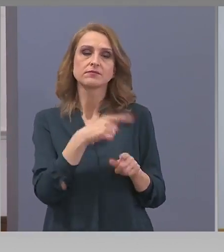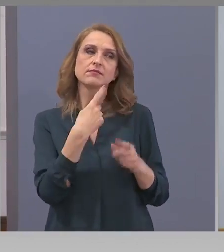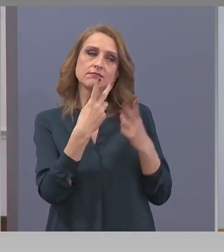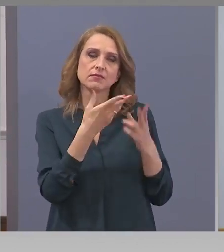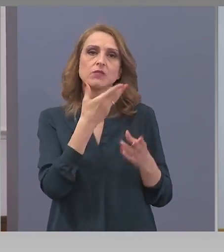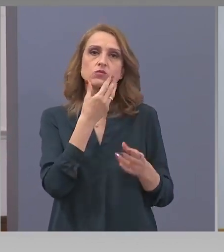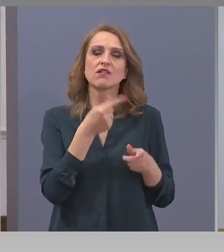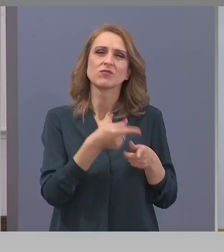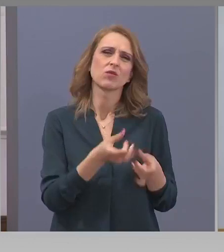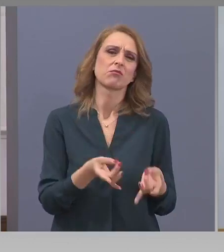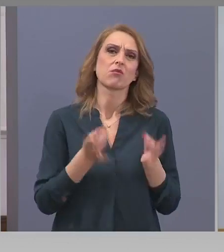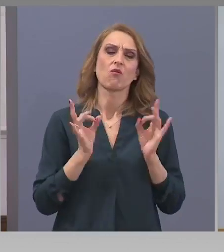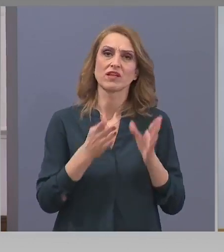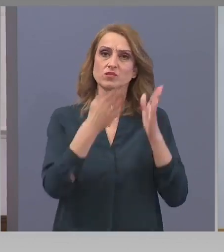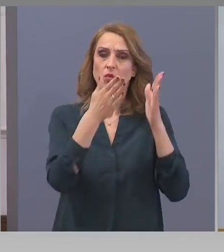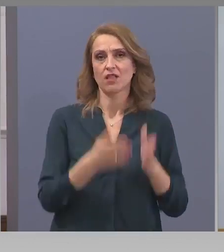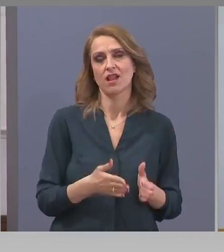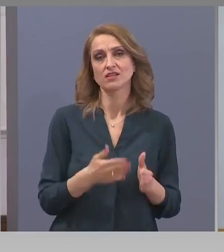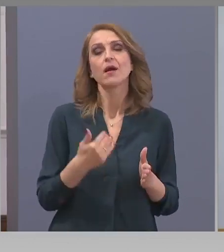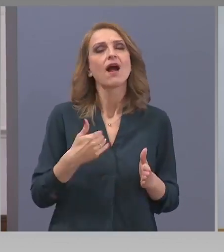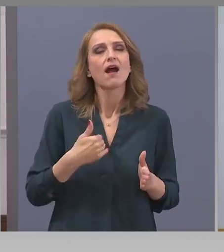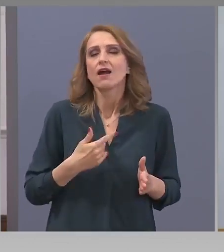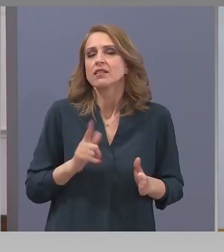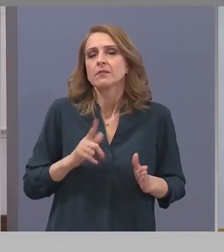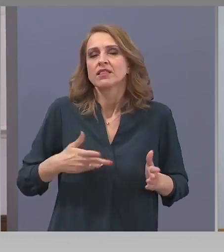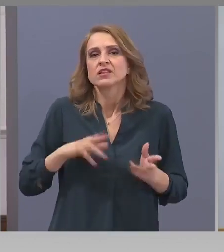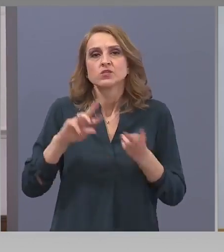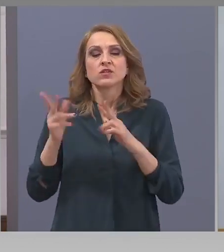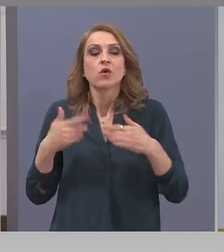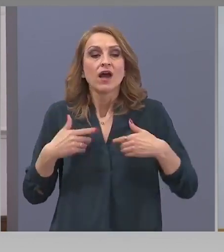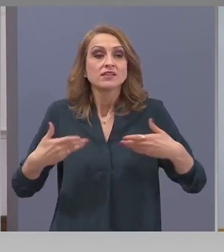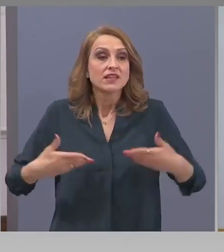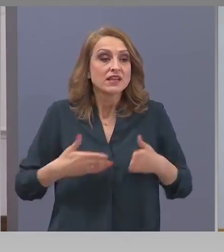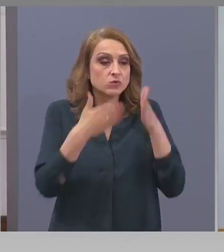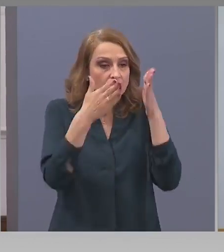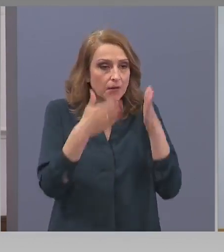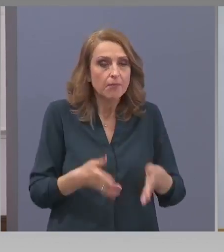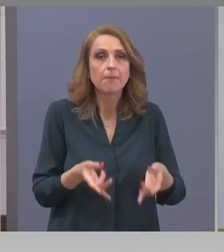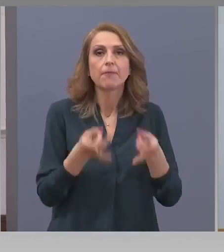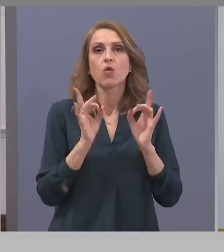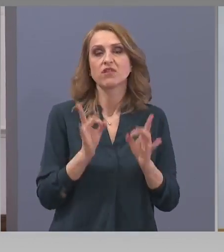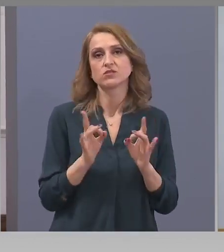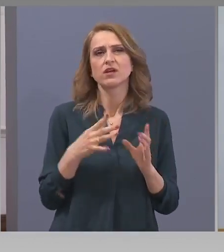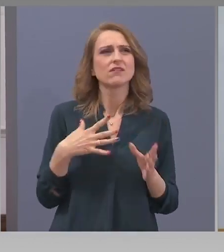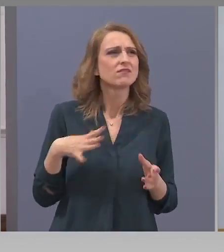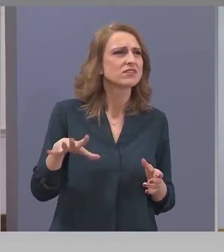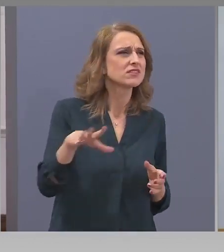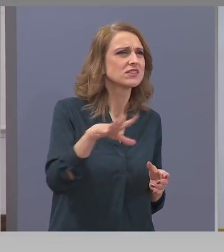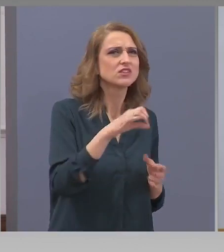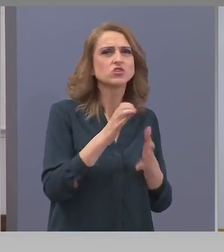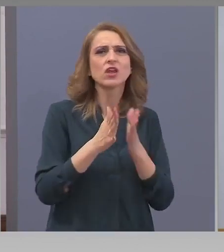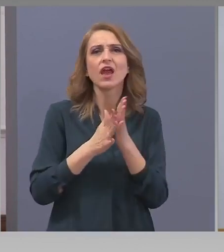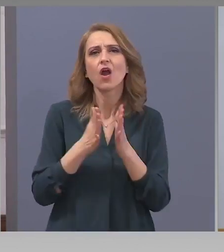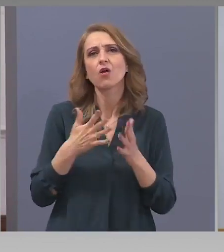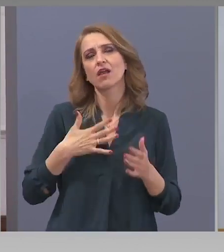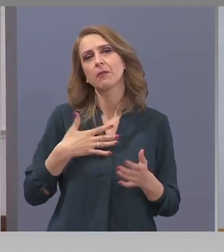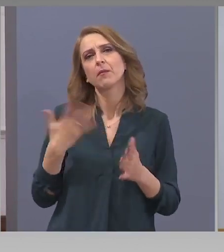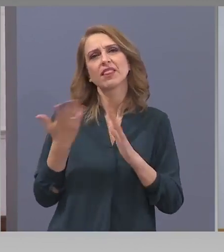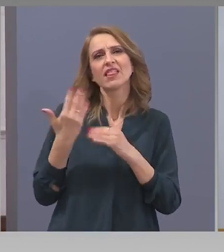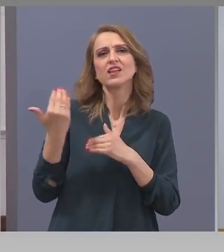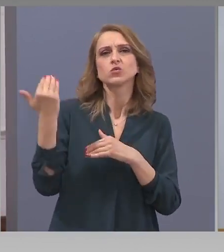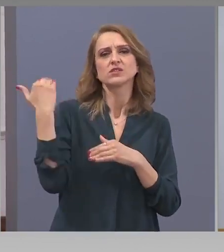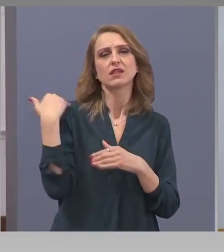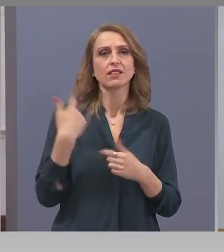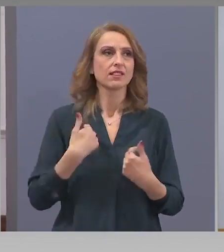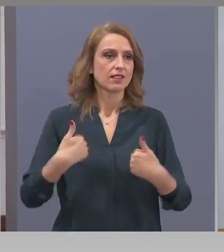ме интересува неговия професионализъм. Всички имаме нещо зад гърба си в нашите автобиографии. Не